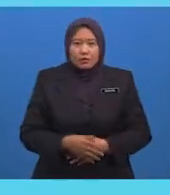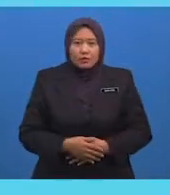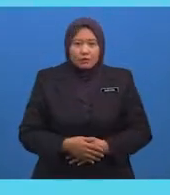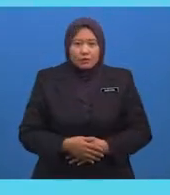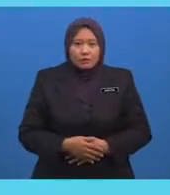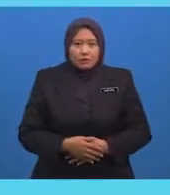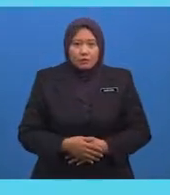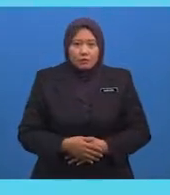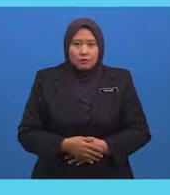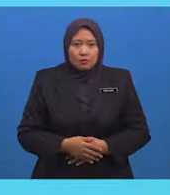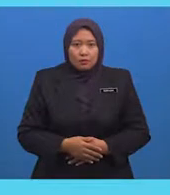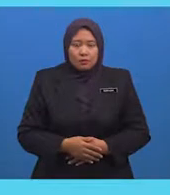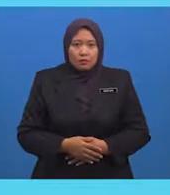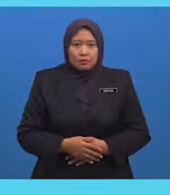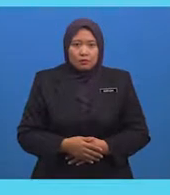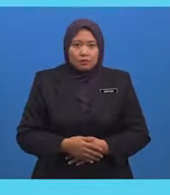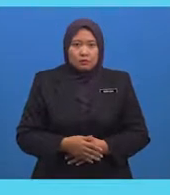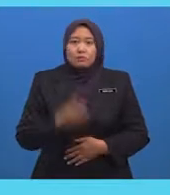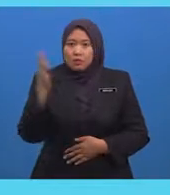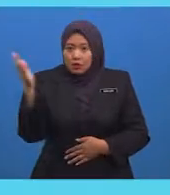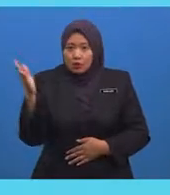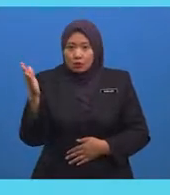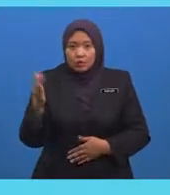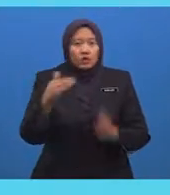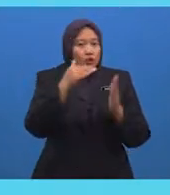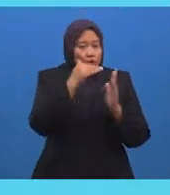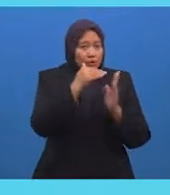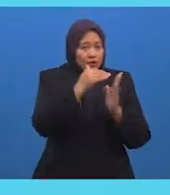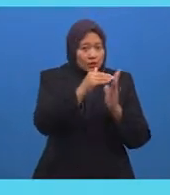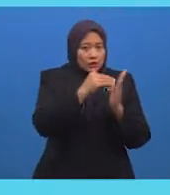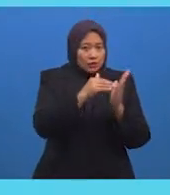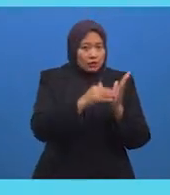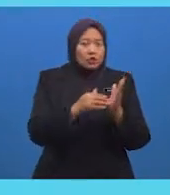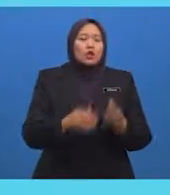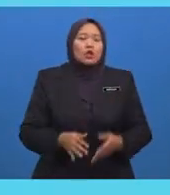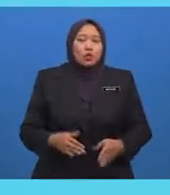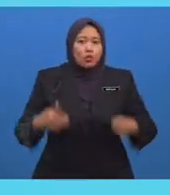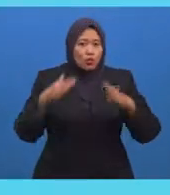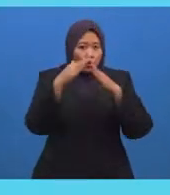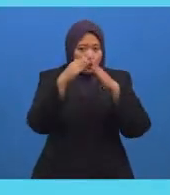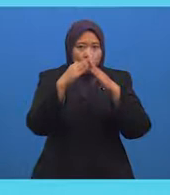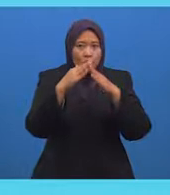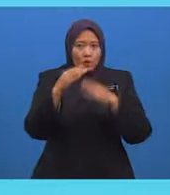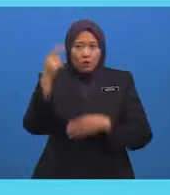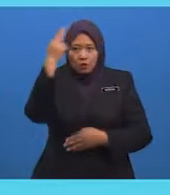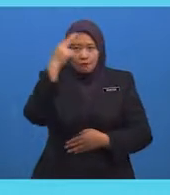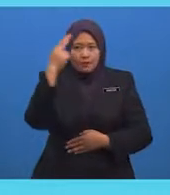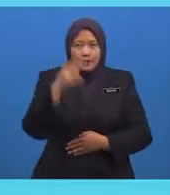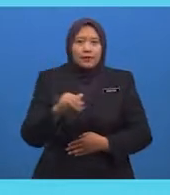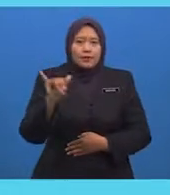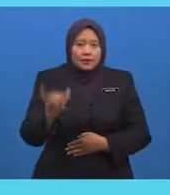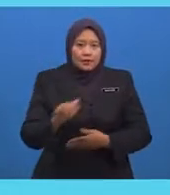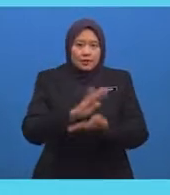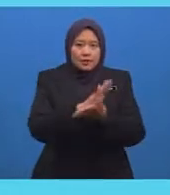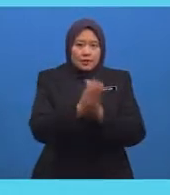yang dijadikan sebagai Institusi pendidikan pada peringkat pertama abad ke-8 Masihi